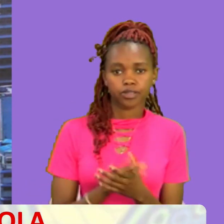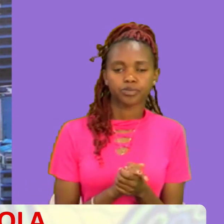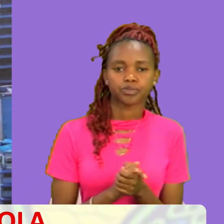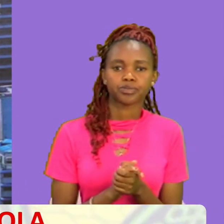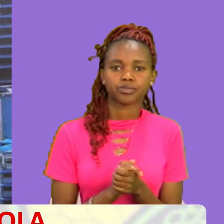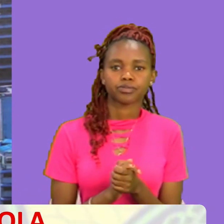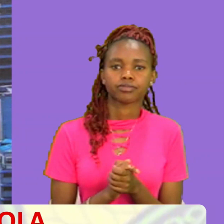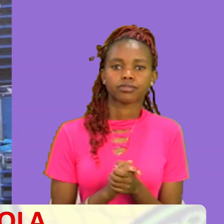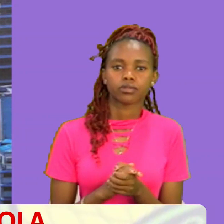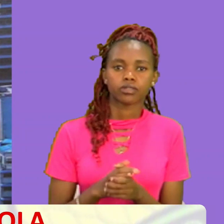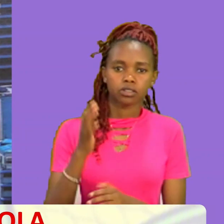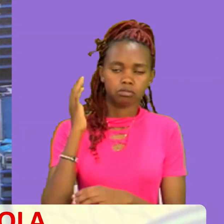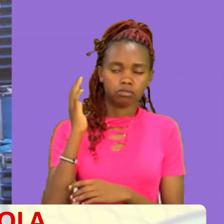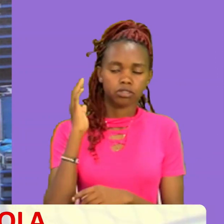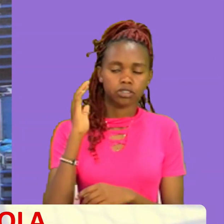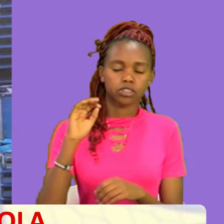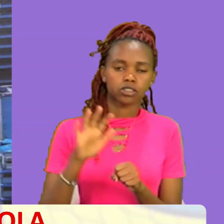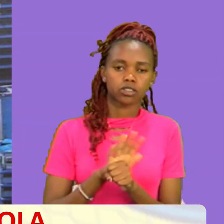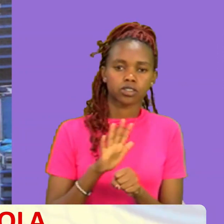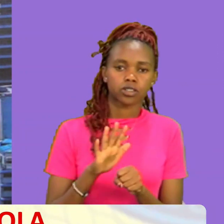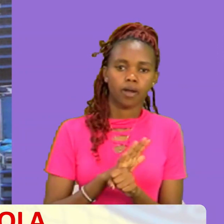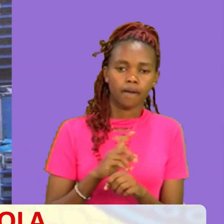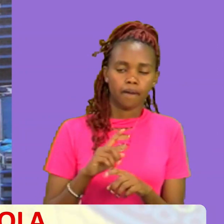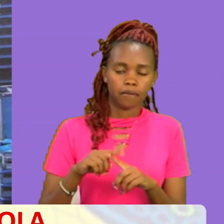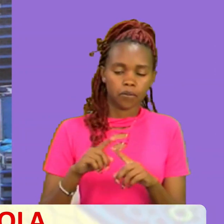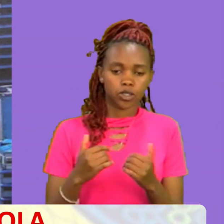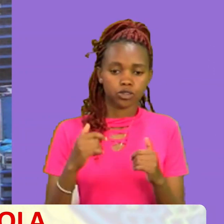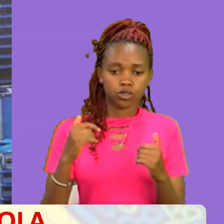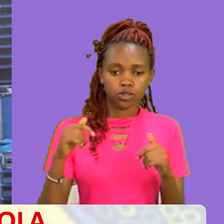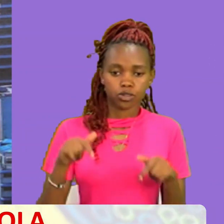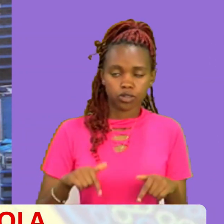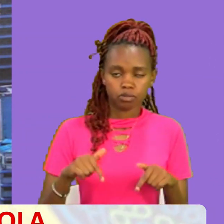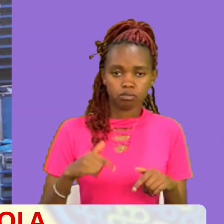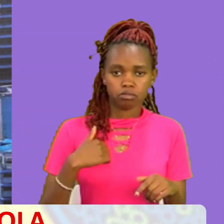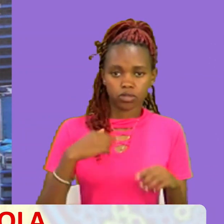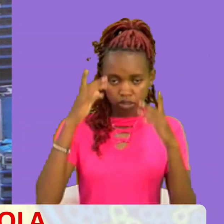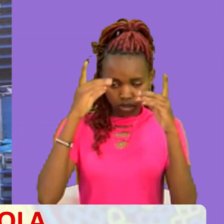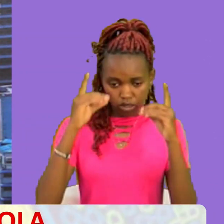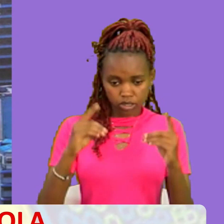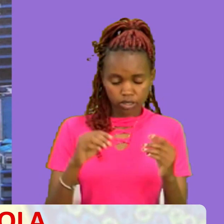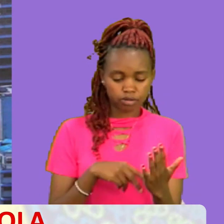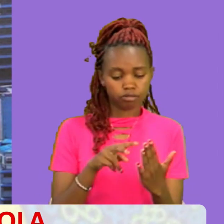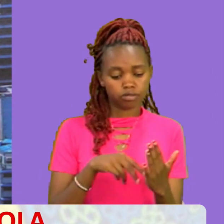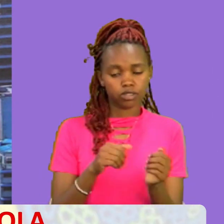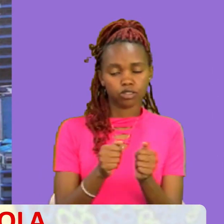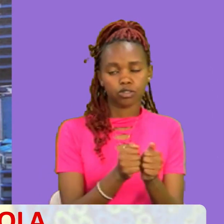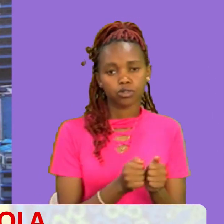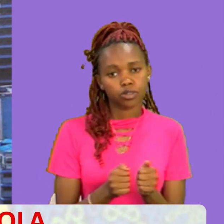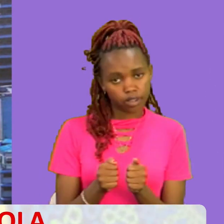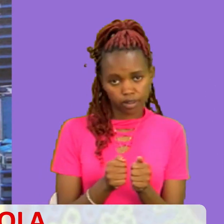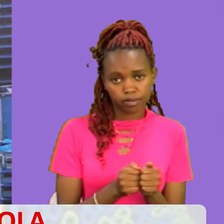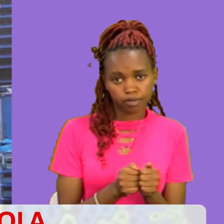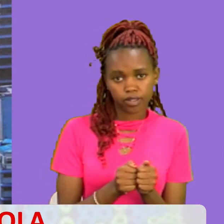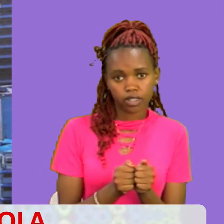obiruwa sana Lakini leo nimeisi kwamba Tuweze kuhimizana tu Na kuzumuza Manonu mawili matatu Kupitia Bible